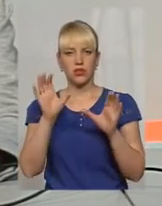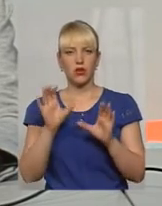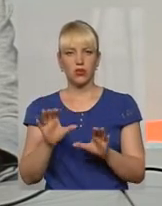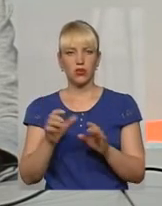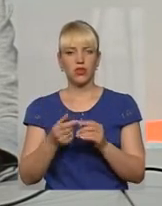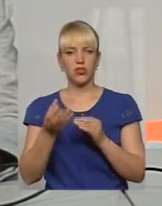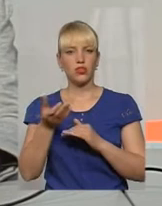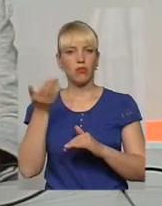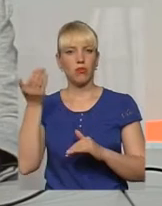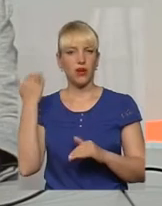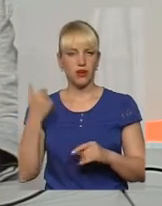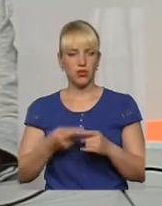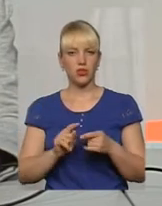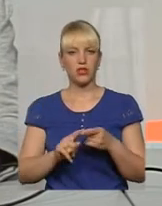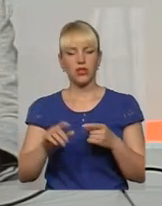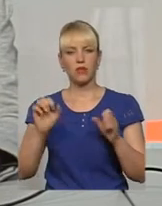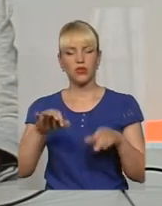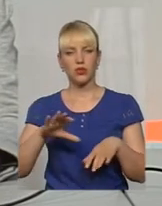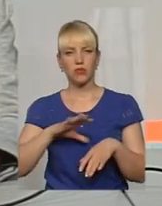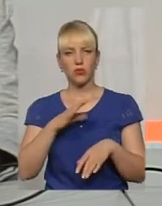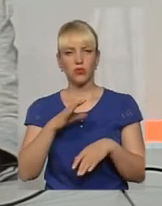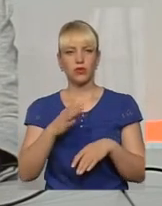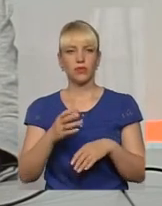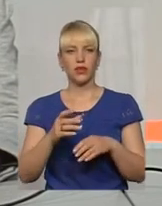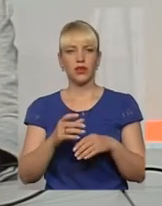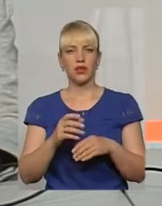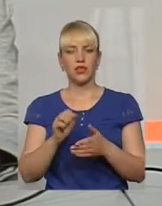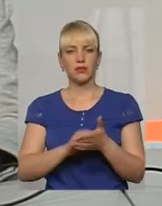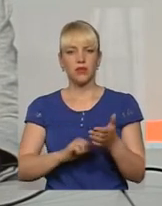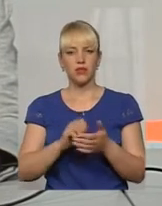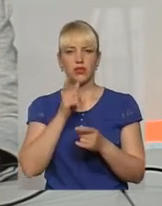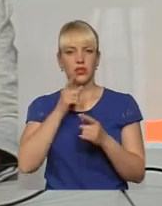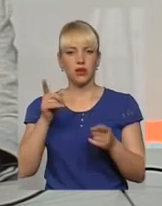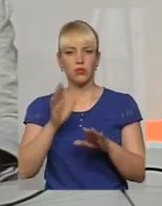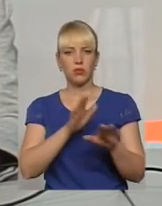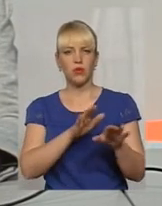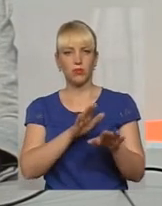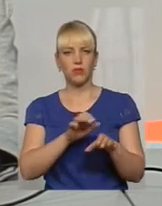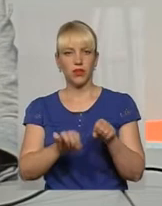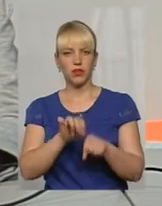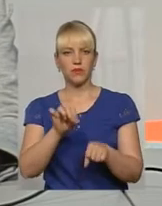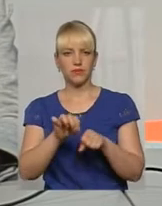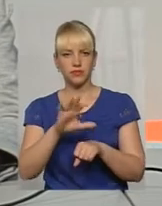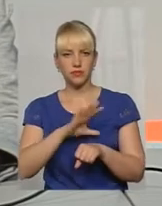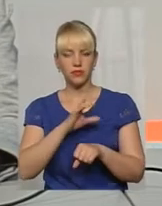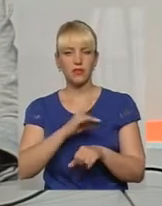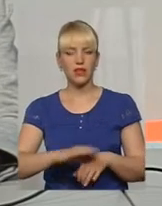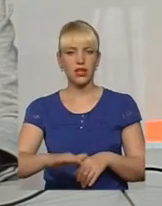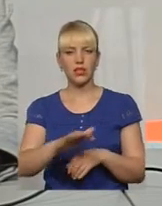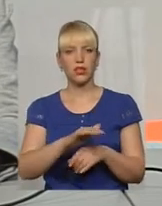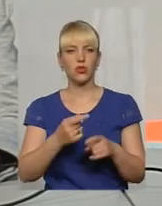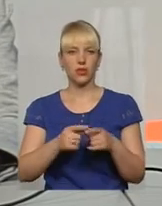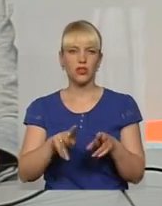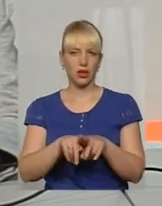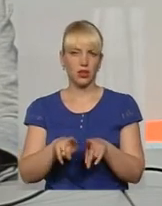попереднє. Тобто, це, можливо, з приводу терміну перебування, ось на території зазвичай, це